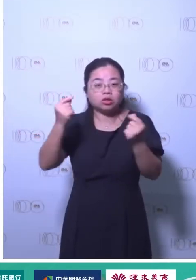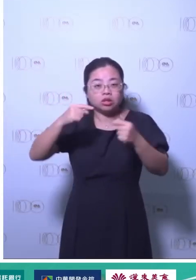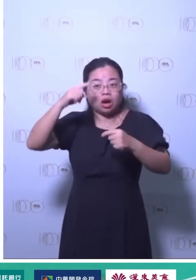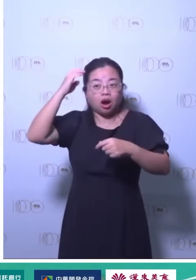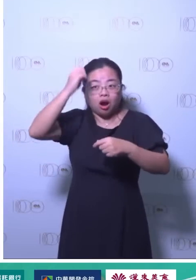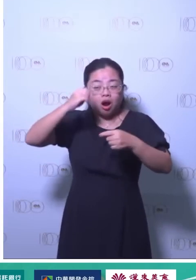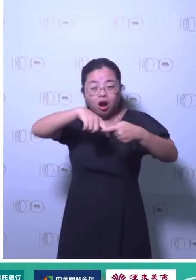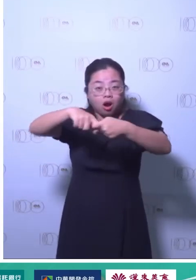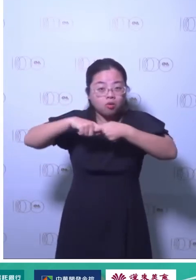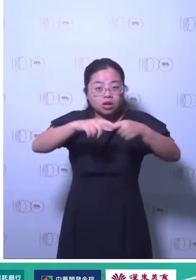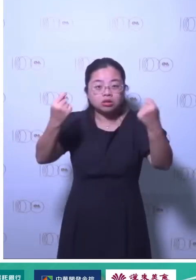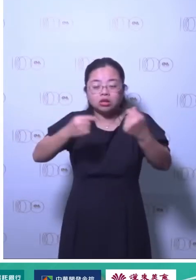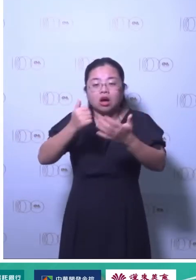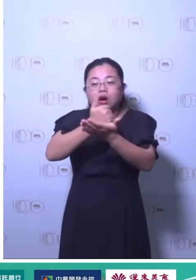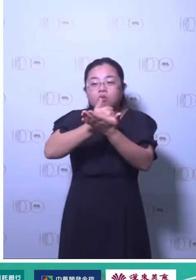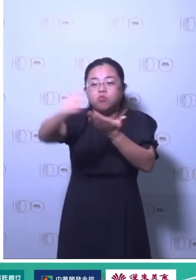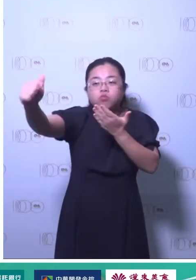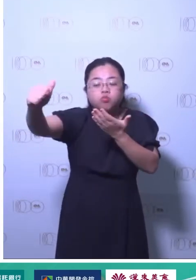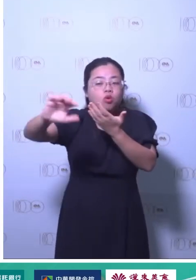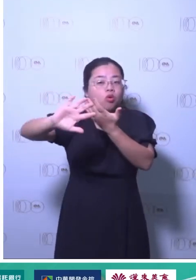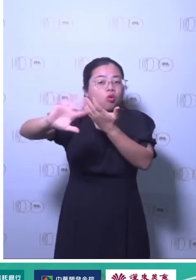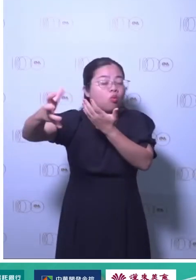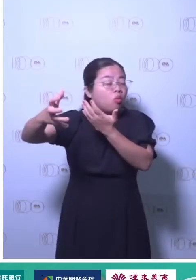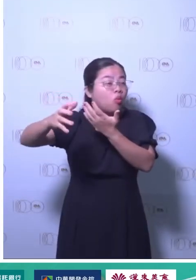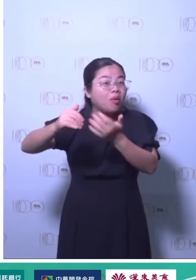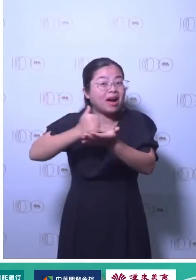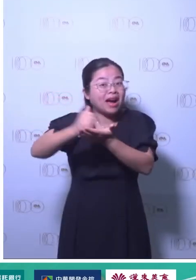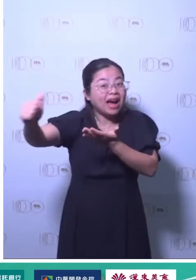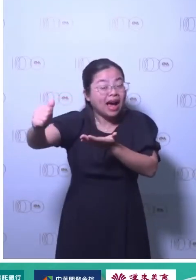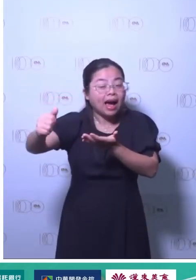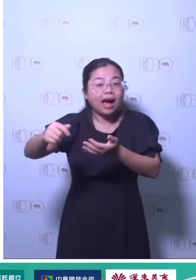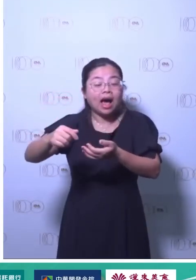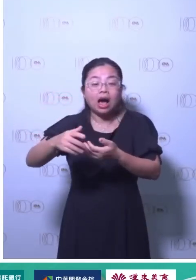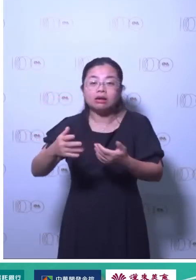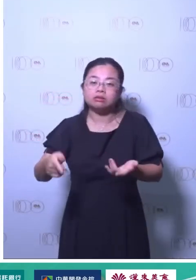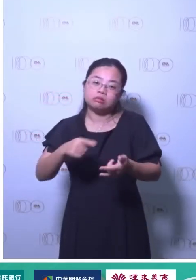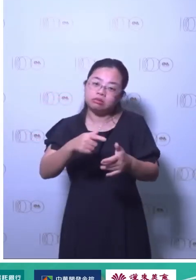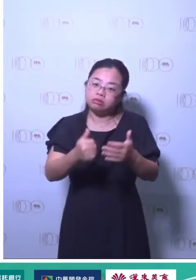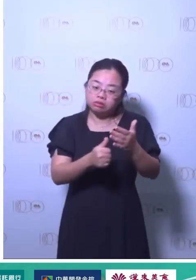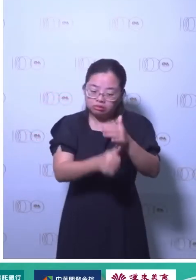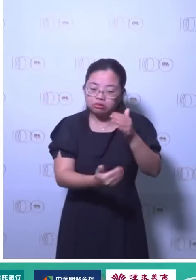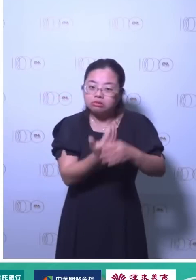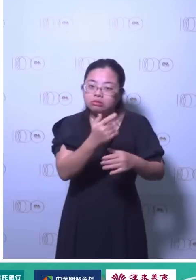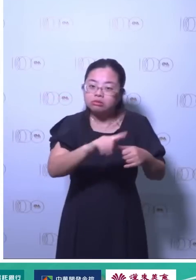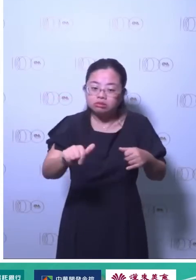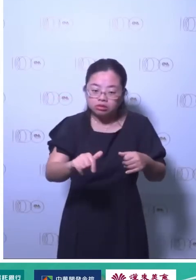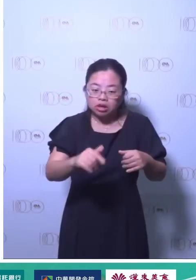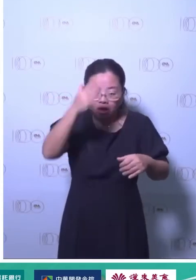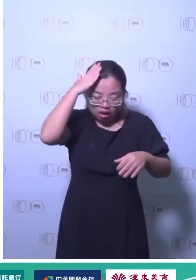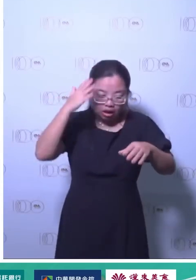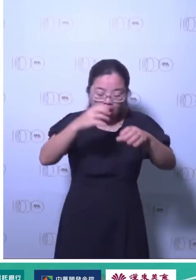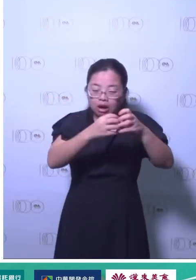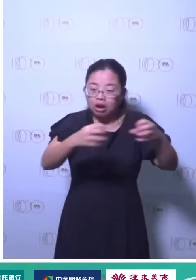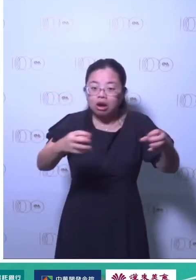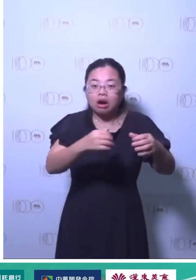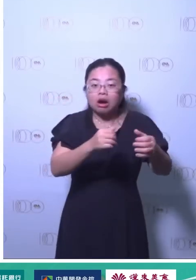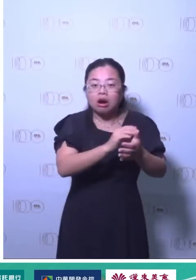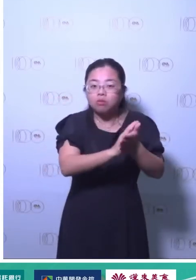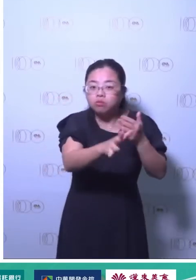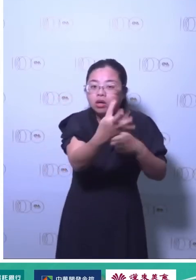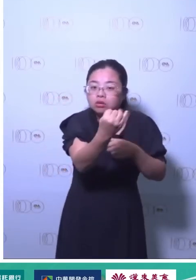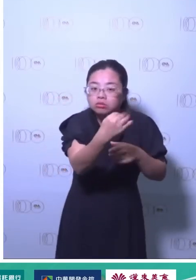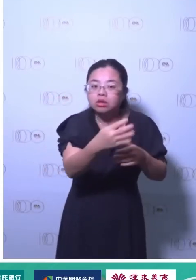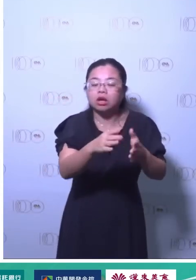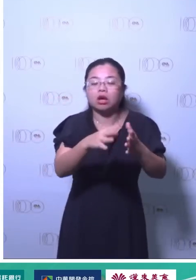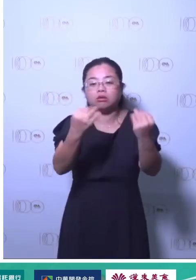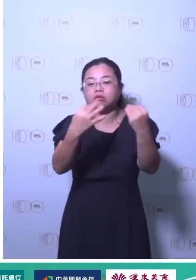第一个会叫你负责的是谁就是国内政府那再来第二个是国外政府比如说最近很红的就是欧盟你现在